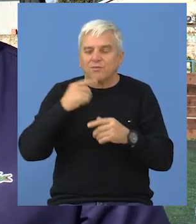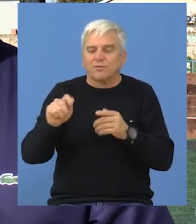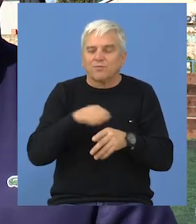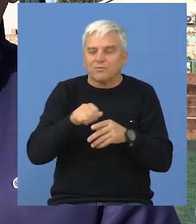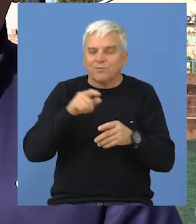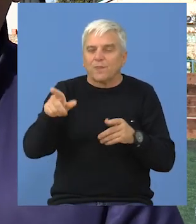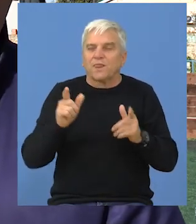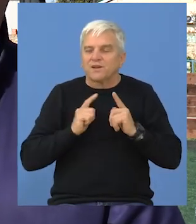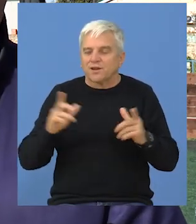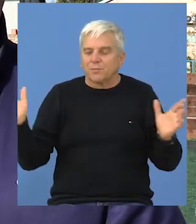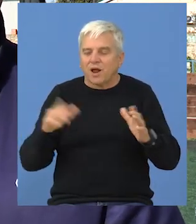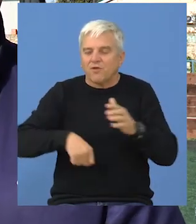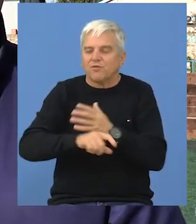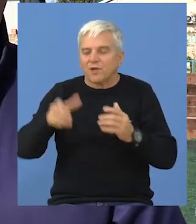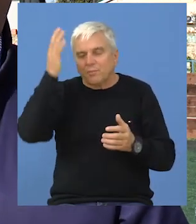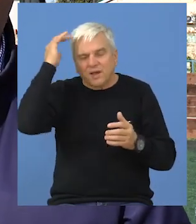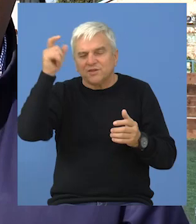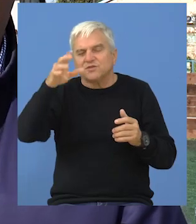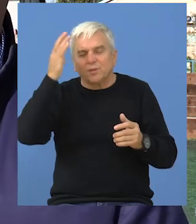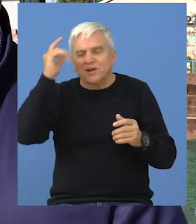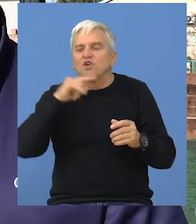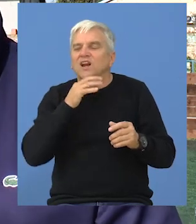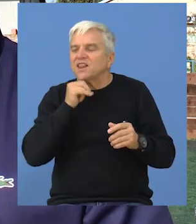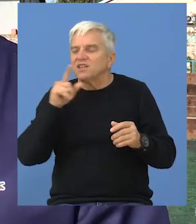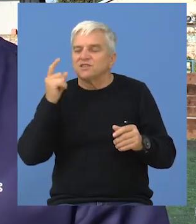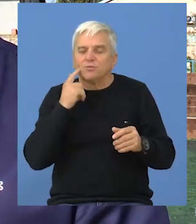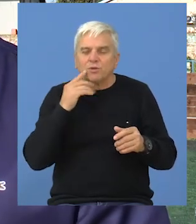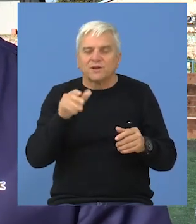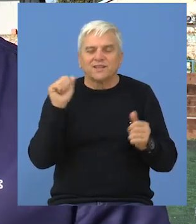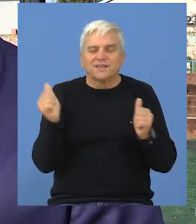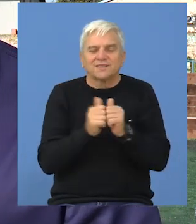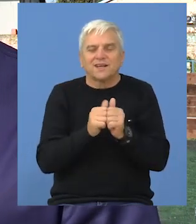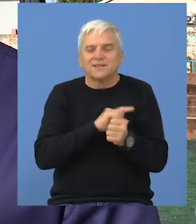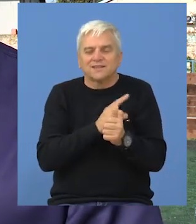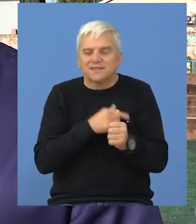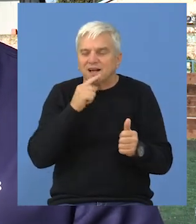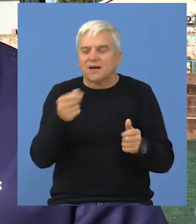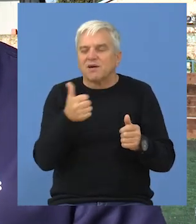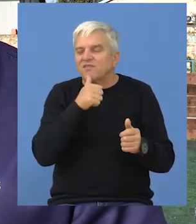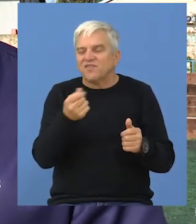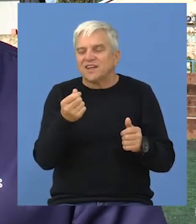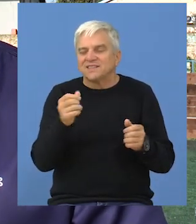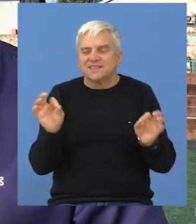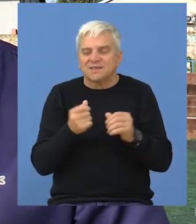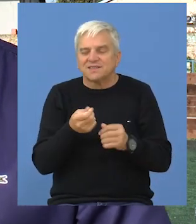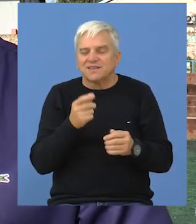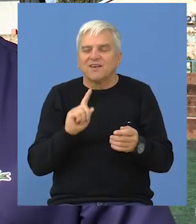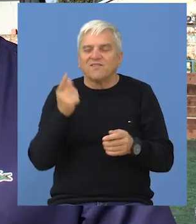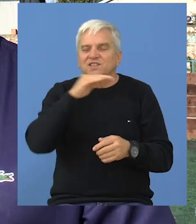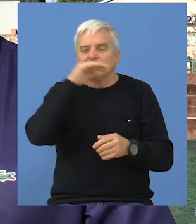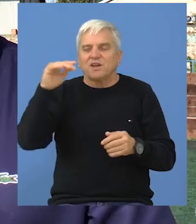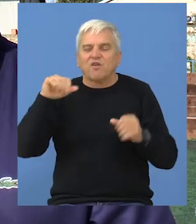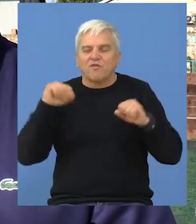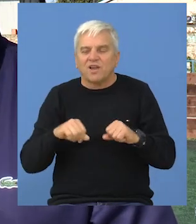nakon rekonstrukcije terena za mali futbal u Bačkom Petrovom selu i Bačkom gradištu pokušati da zajedničkim nekim finansijskim sredstvima,